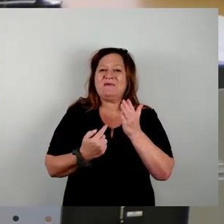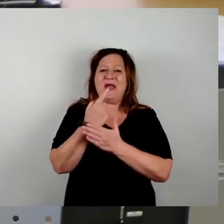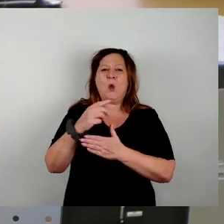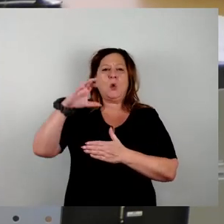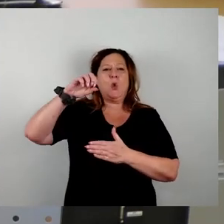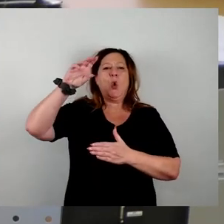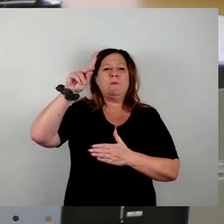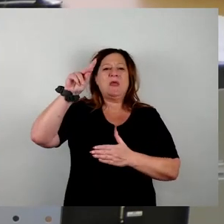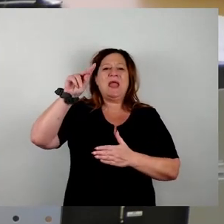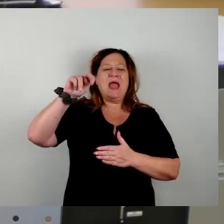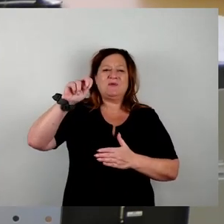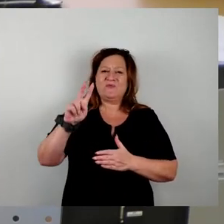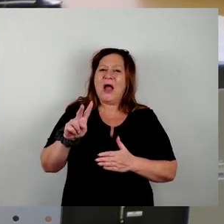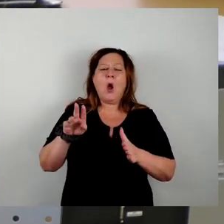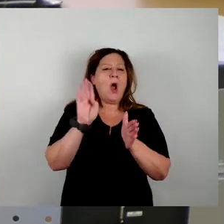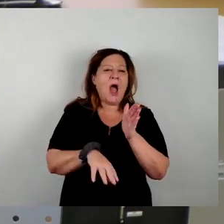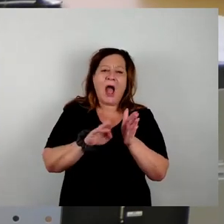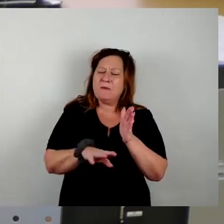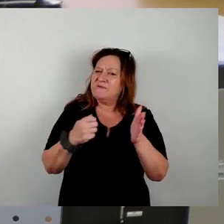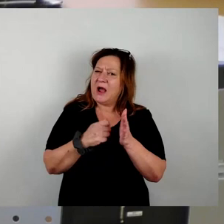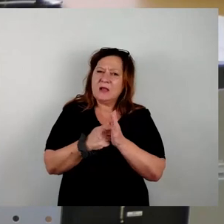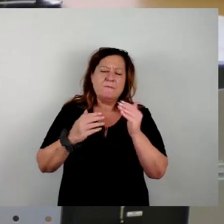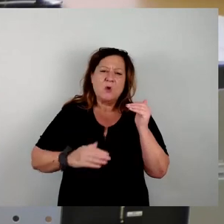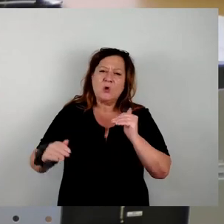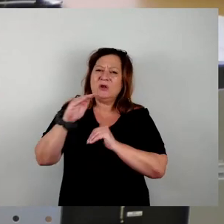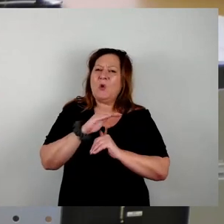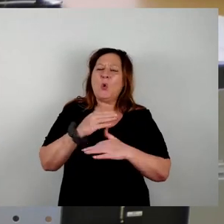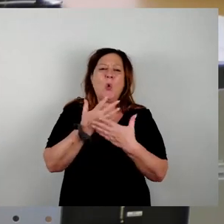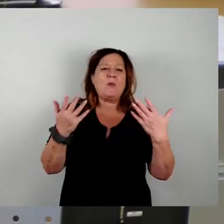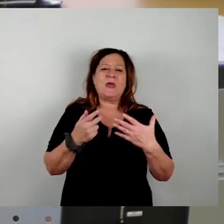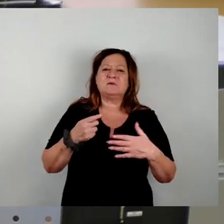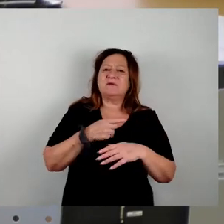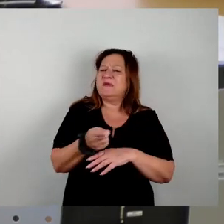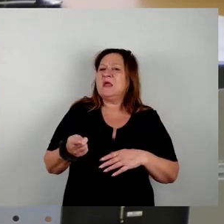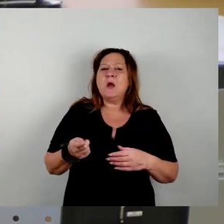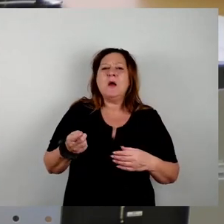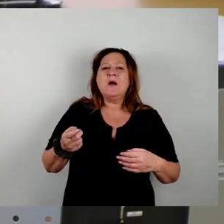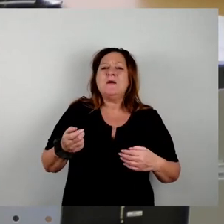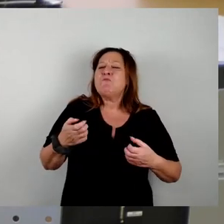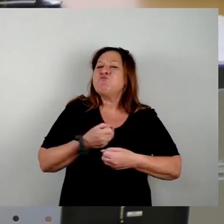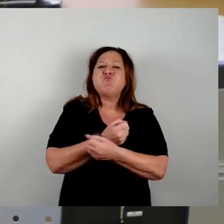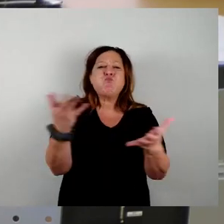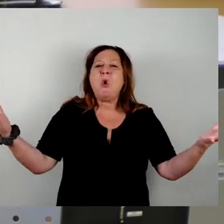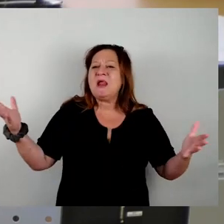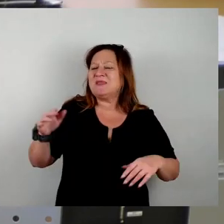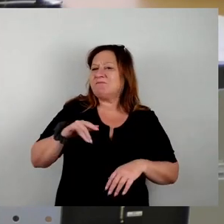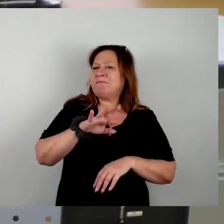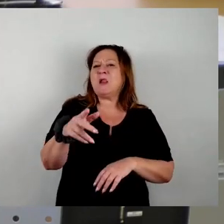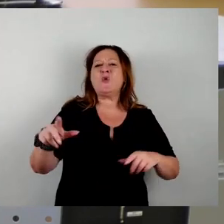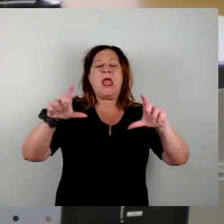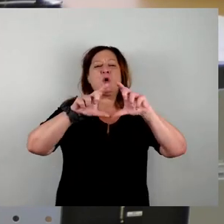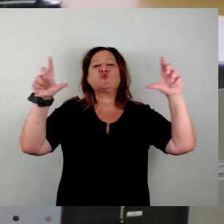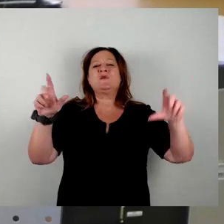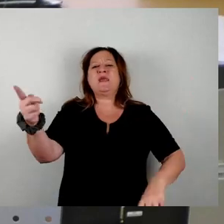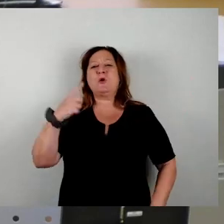Abfallgebührenerhöhungen. Und am Ende dann, wenn ein im Prinzip Multi kommt, ein Konzern, dem wird das Wasser subventioniert.